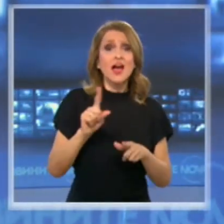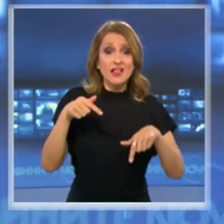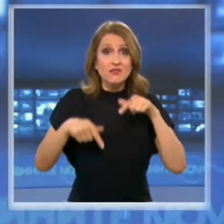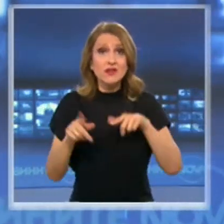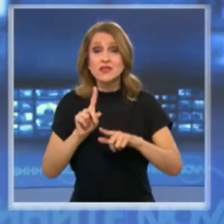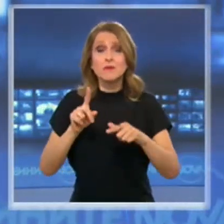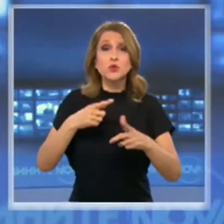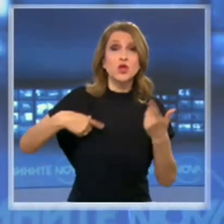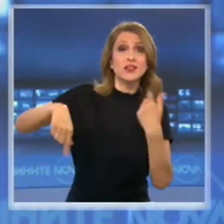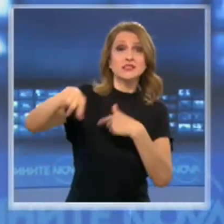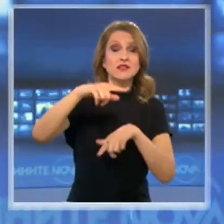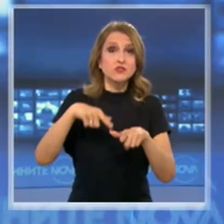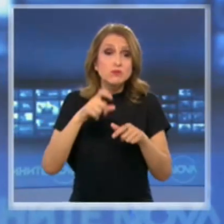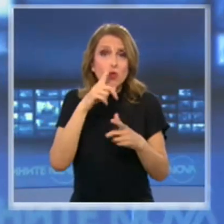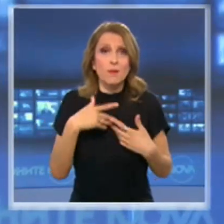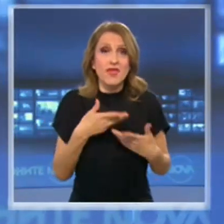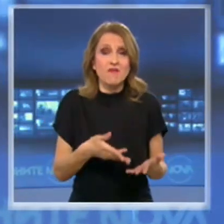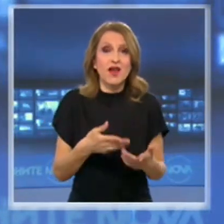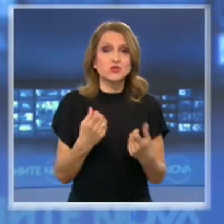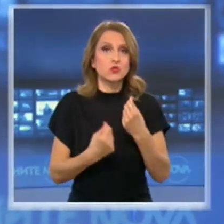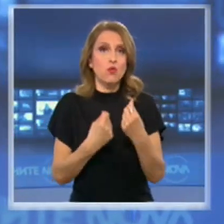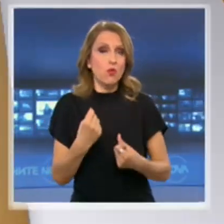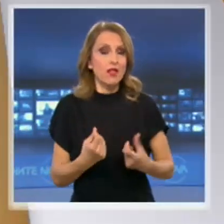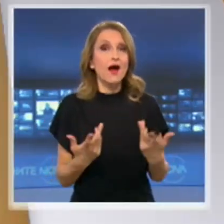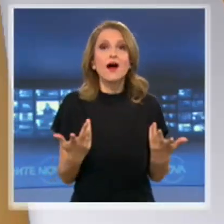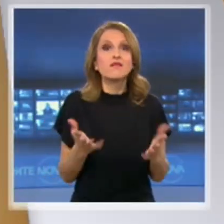помогнат. Съседина от тях се срещна Ивета Шилигарова.